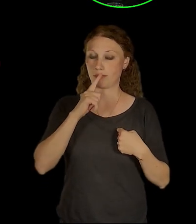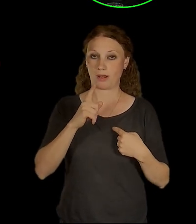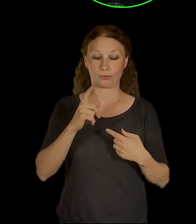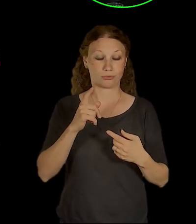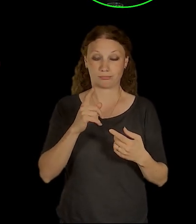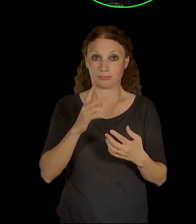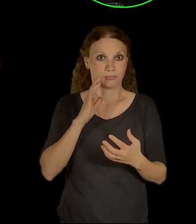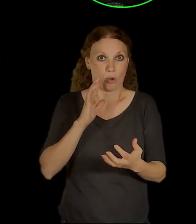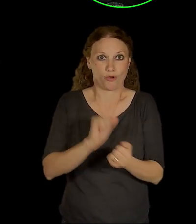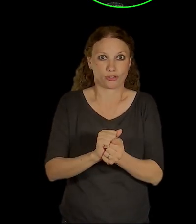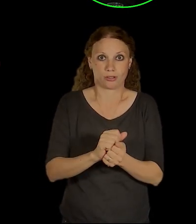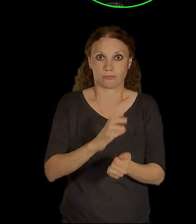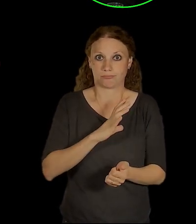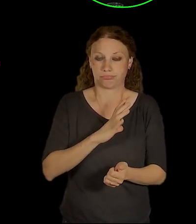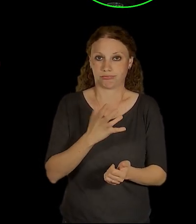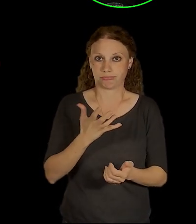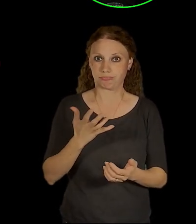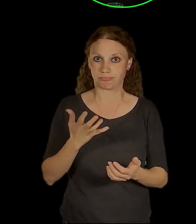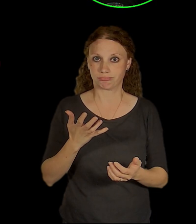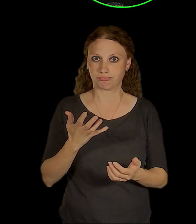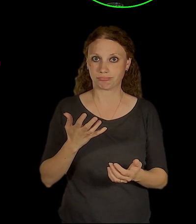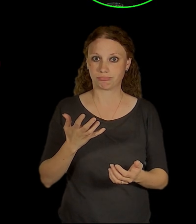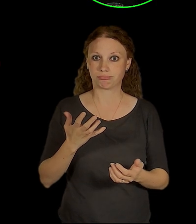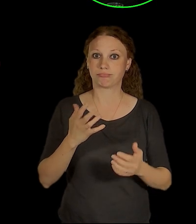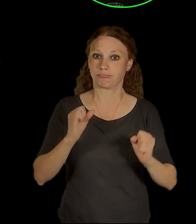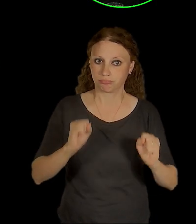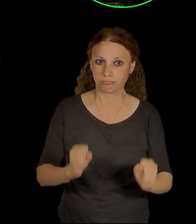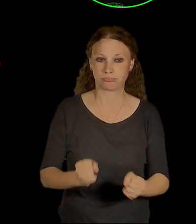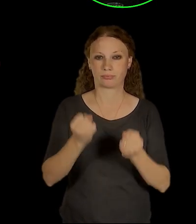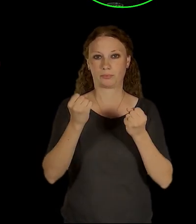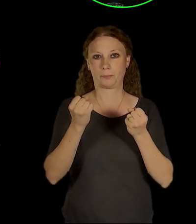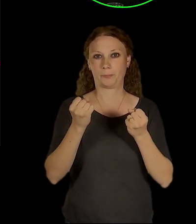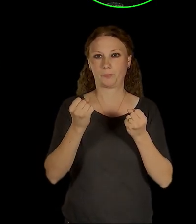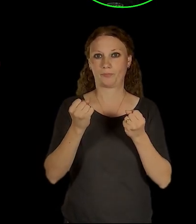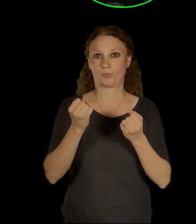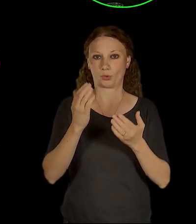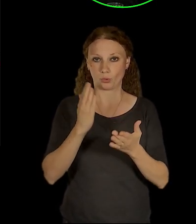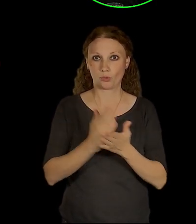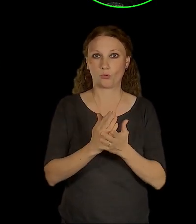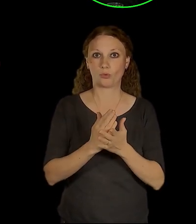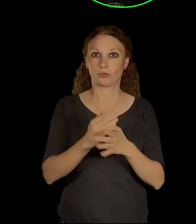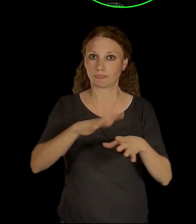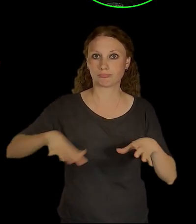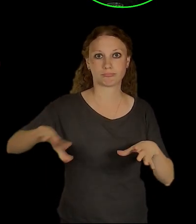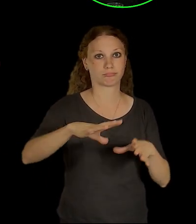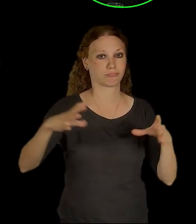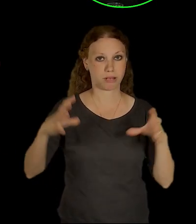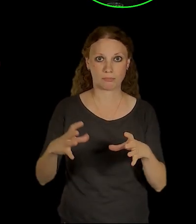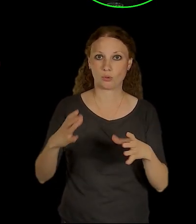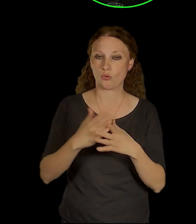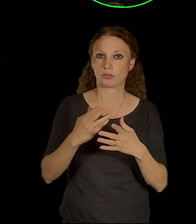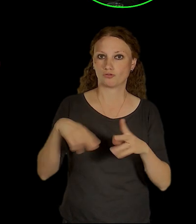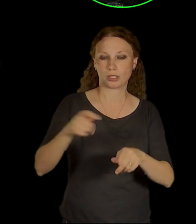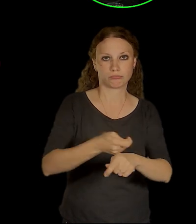neuvěřitelný, nastal ten efekt, že vznikla síla, která ten projekt strašně vystřelila a ten projekt